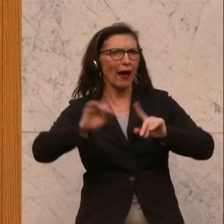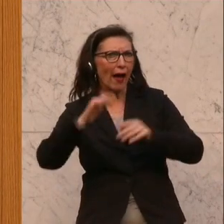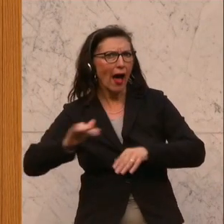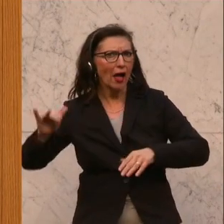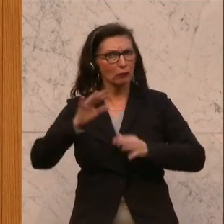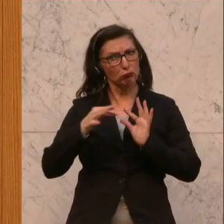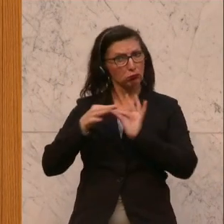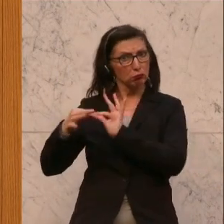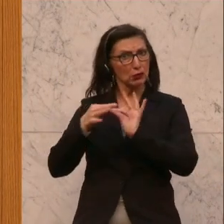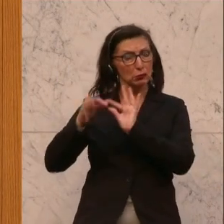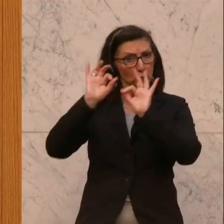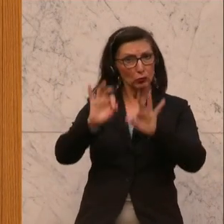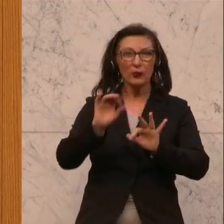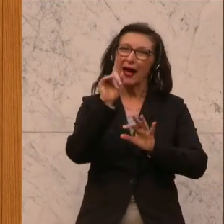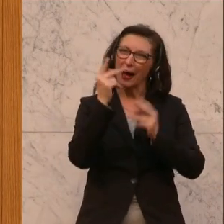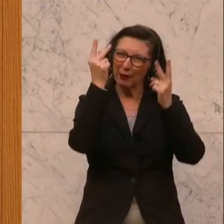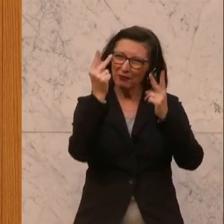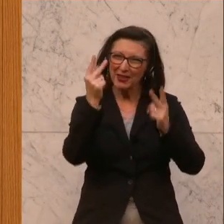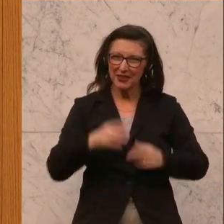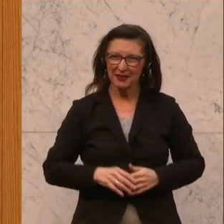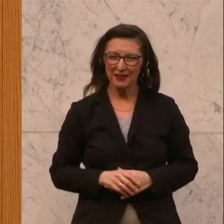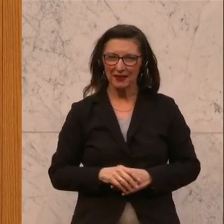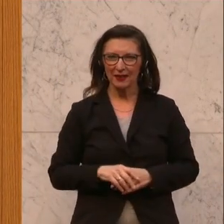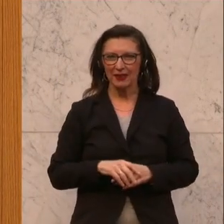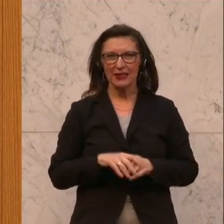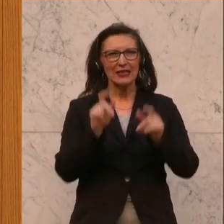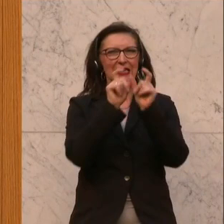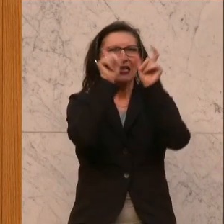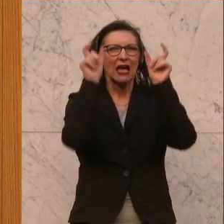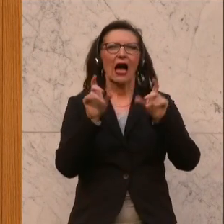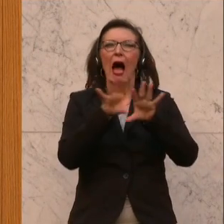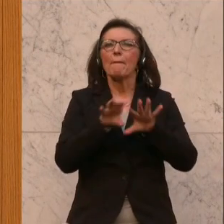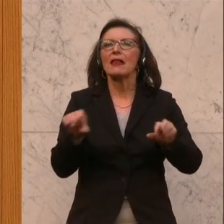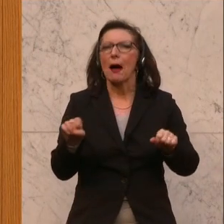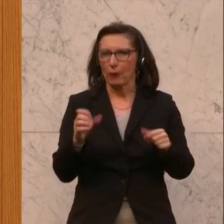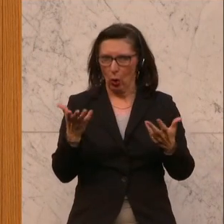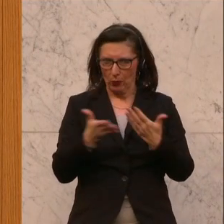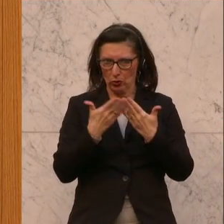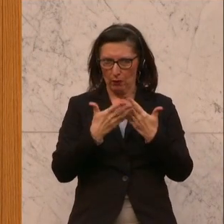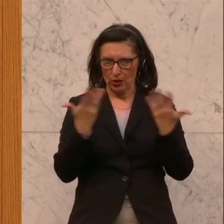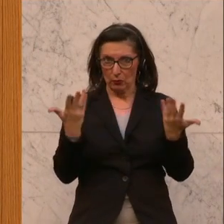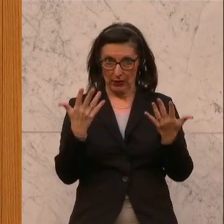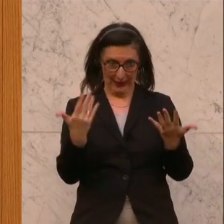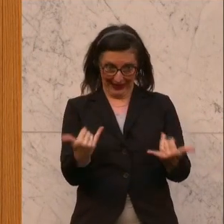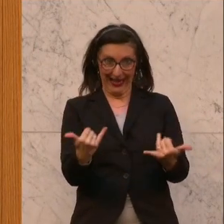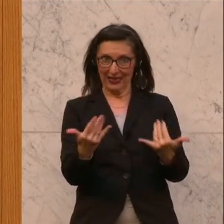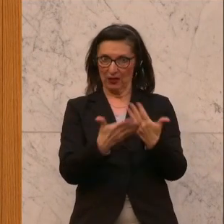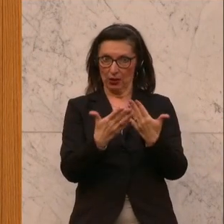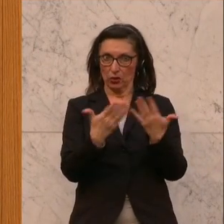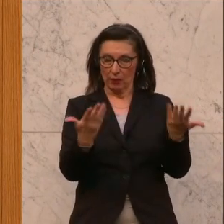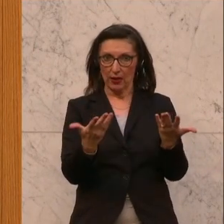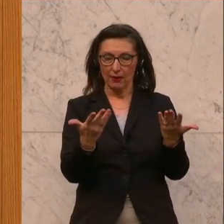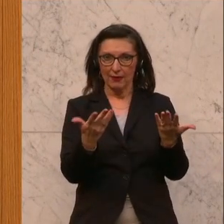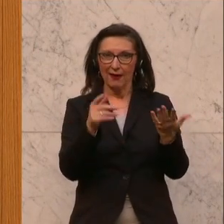Aber es ist auch wichtig, dass wir mit Rahmenabkommen, wie wir es jetzt hier vorliegen haben, auch dieses